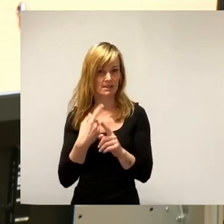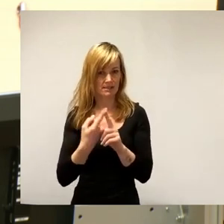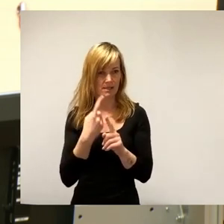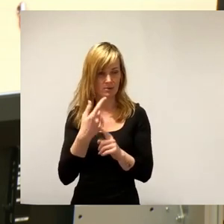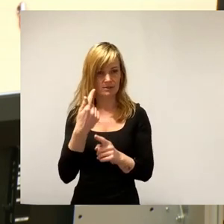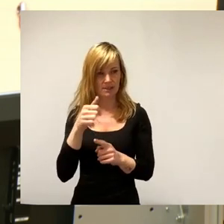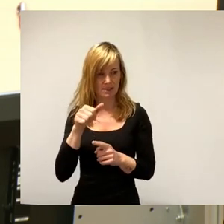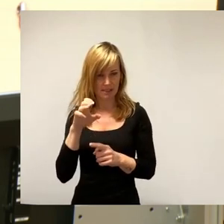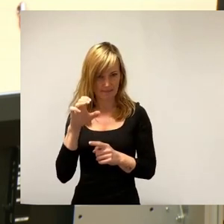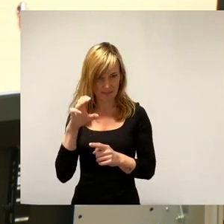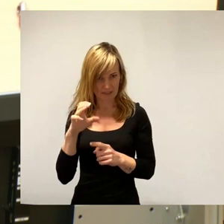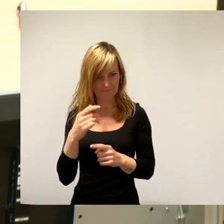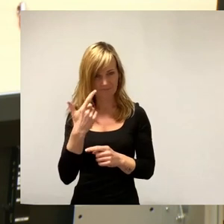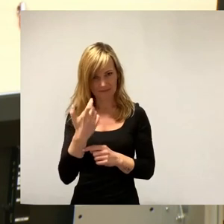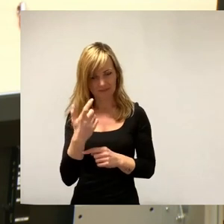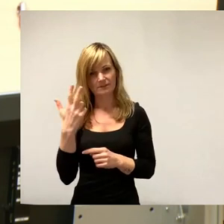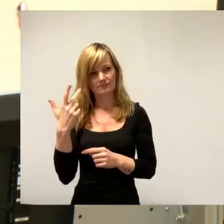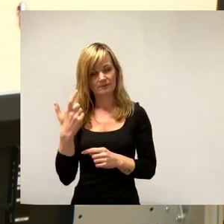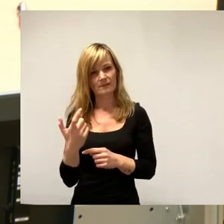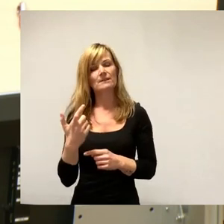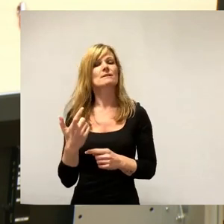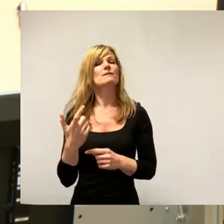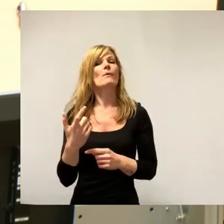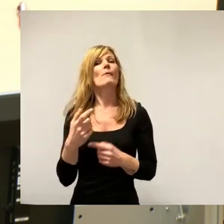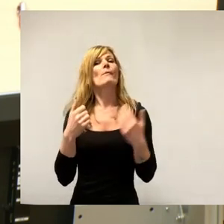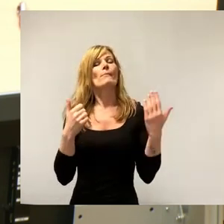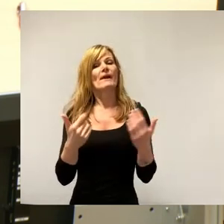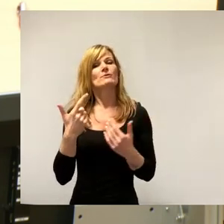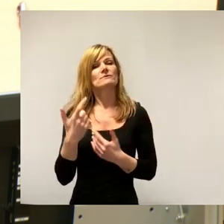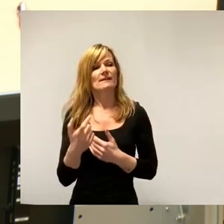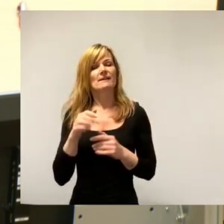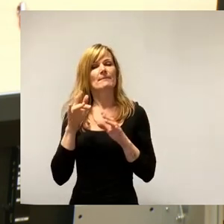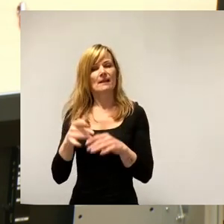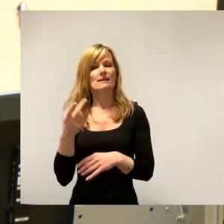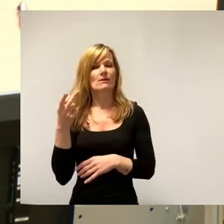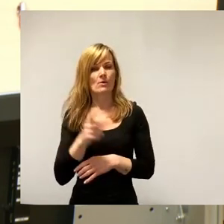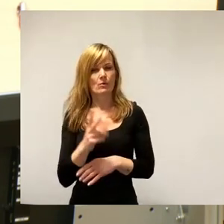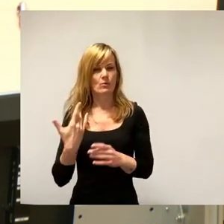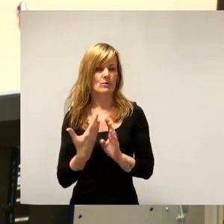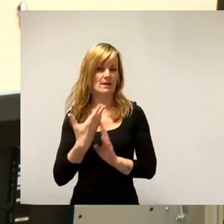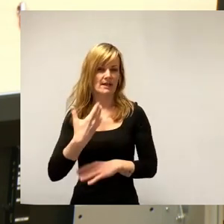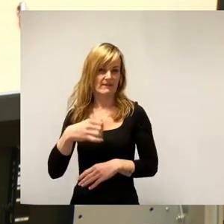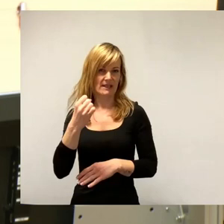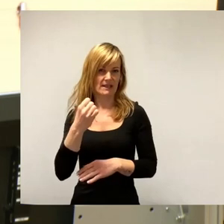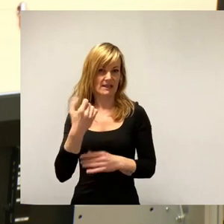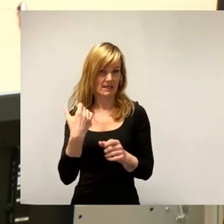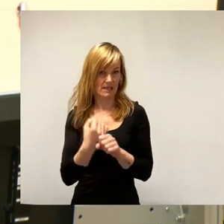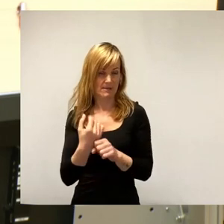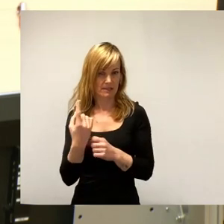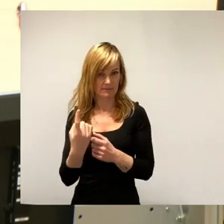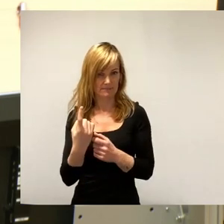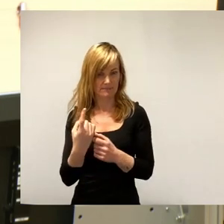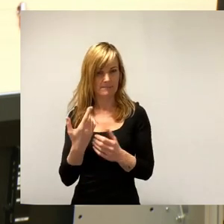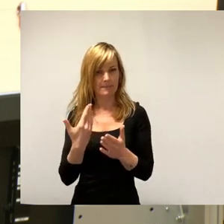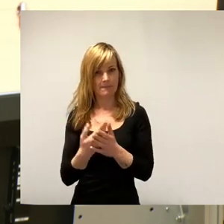hat 2023 26 Milliarden Euro Gewinn gemacht. Einfach mal die Zahl sacken